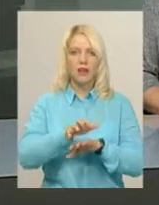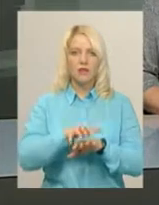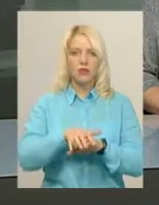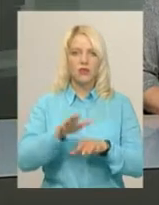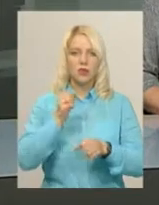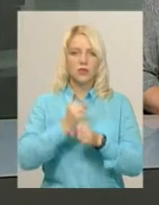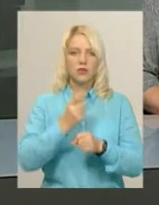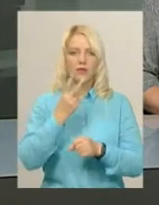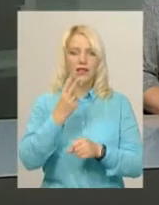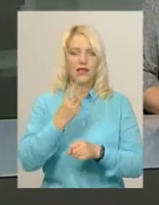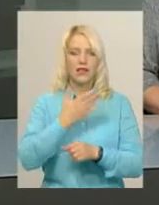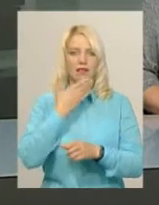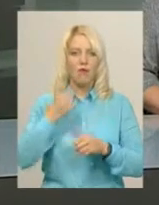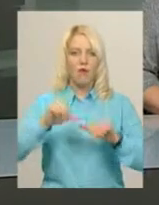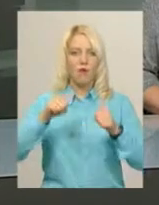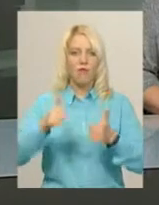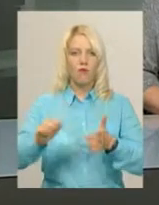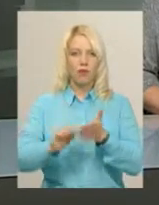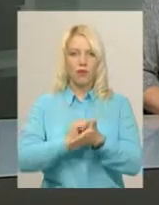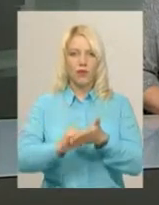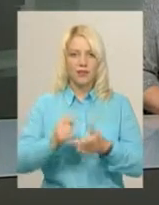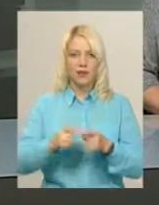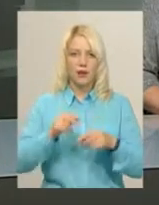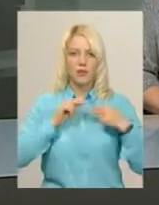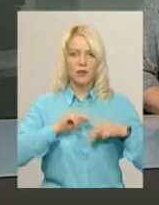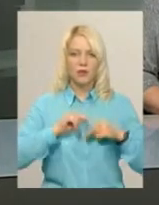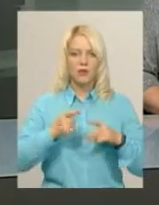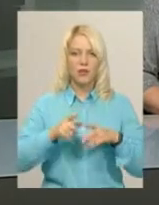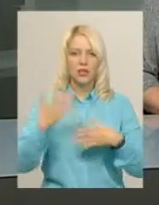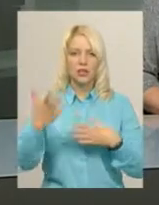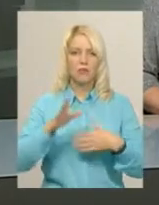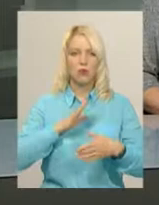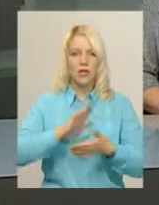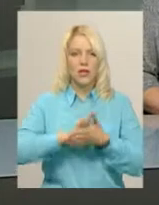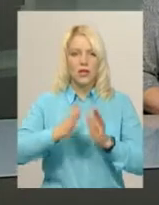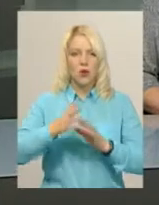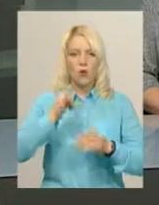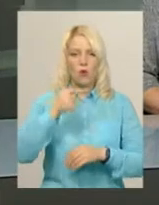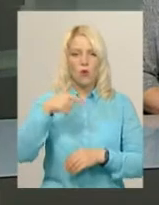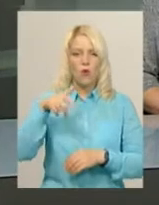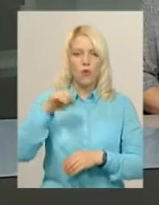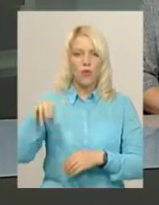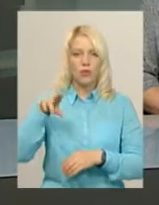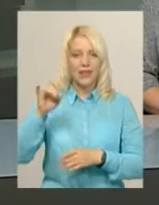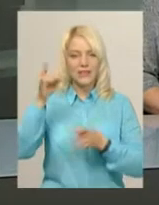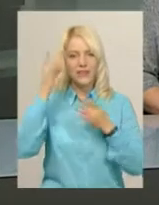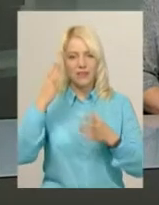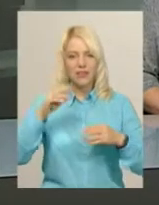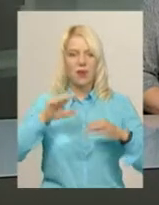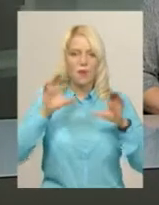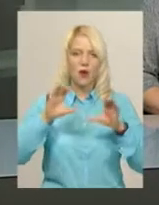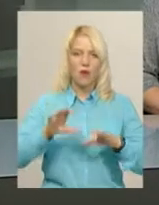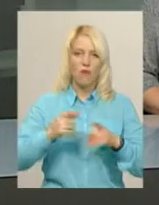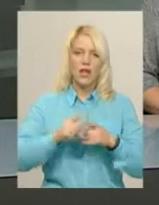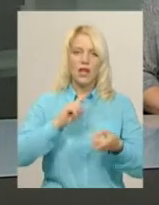неоформлених працівника. Та додає, з ними уклали цивільно-правову угоду замість трудової, як це передбачено, законом України про